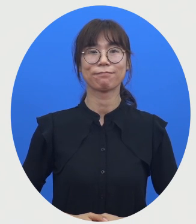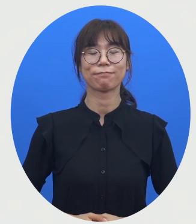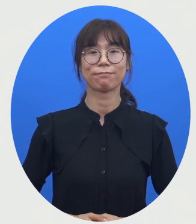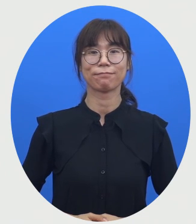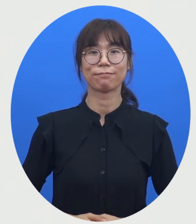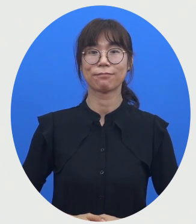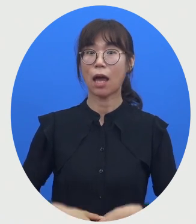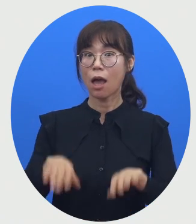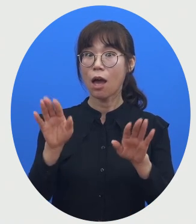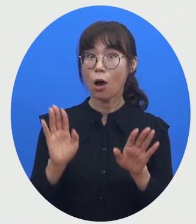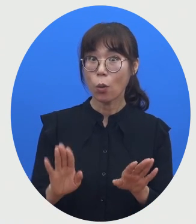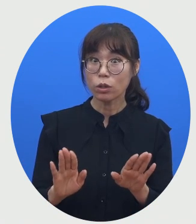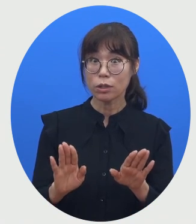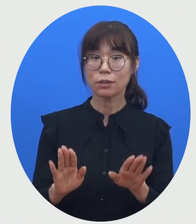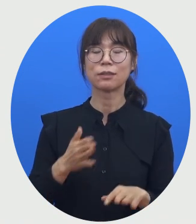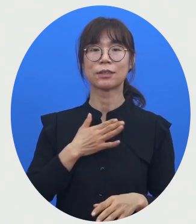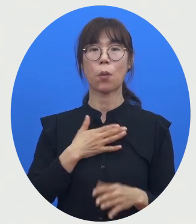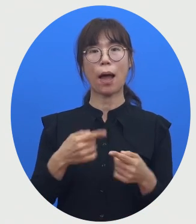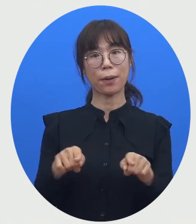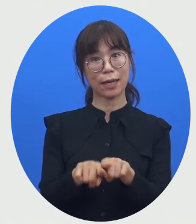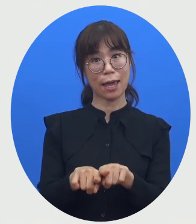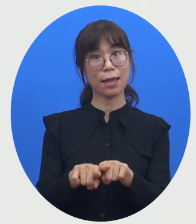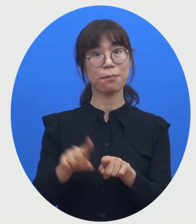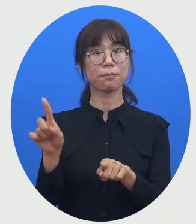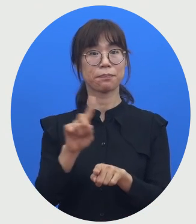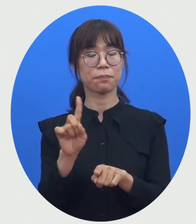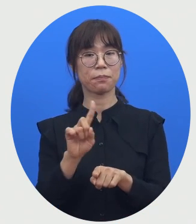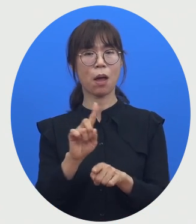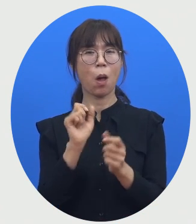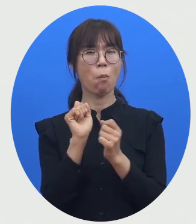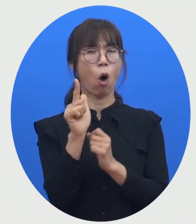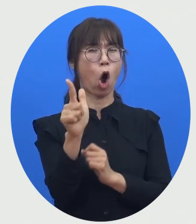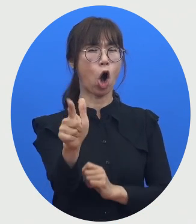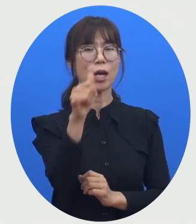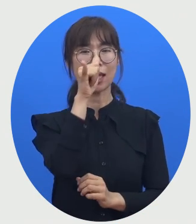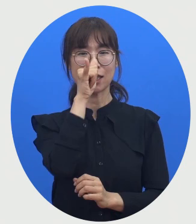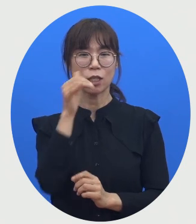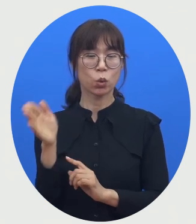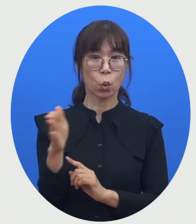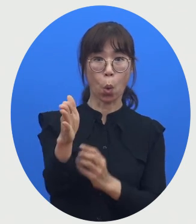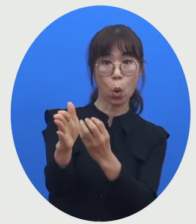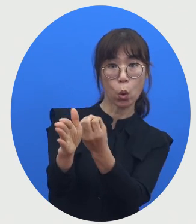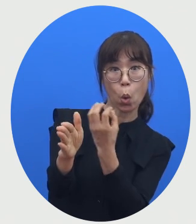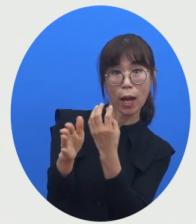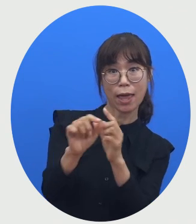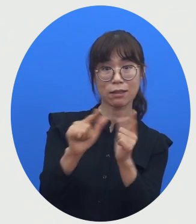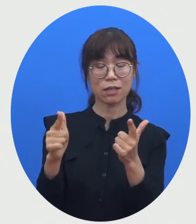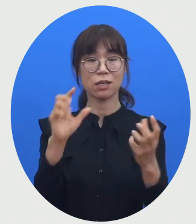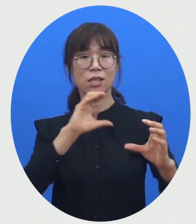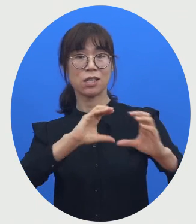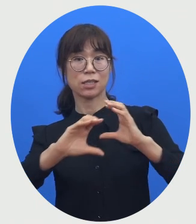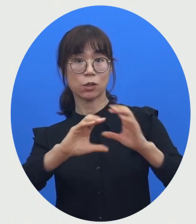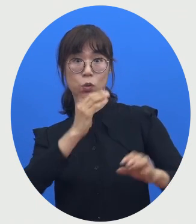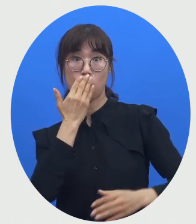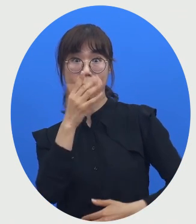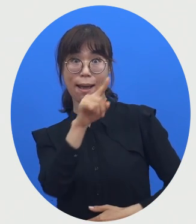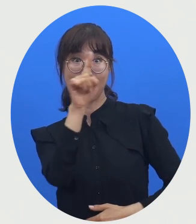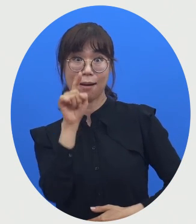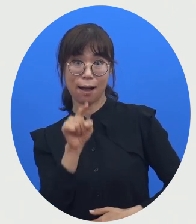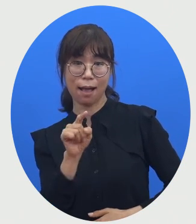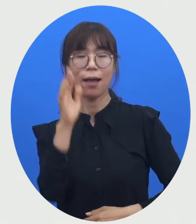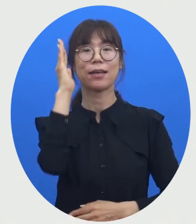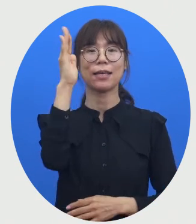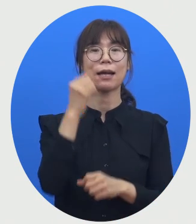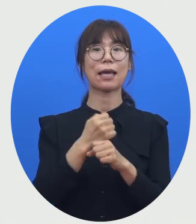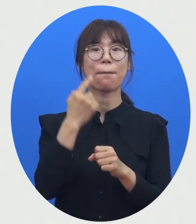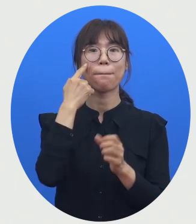오늘은 선생님하고 어떻게 멀리 떨어진 돌고래들이 의사소통할까에 대한 이야기를 해봤는데요.